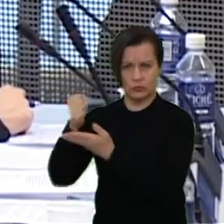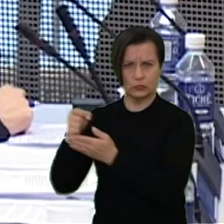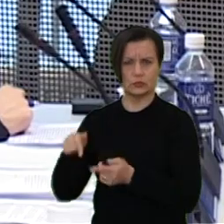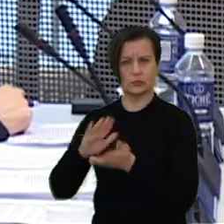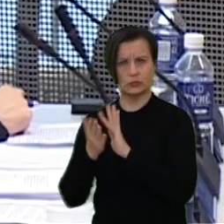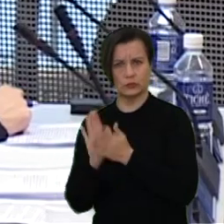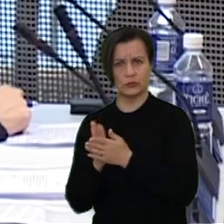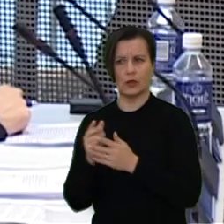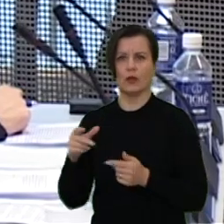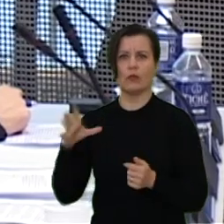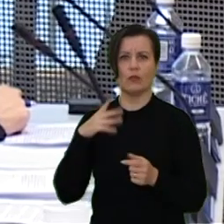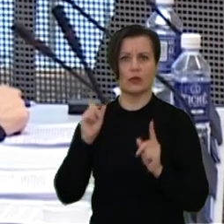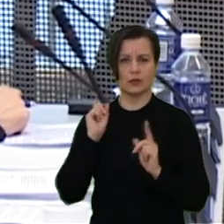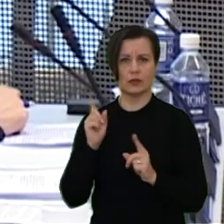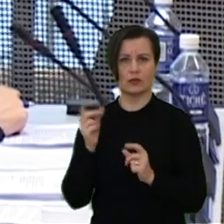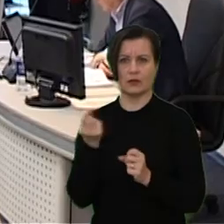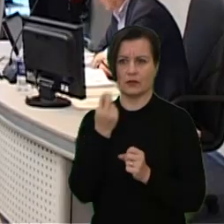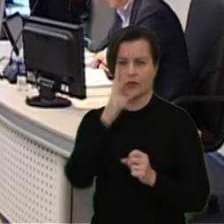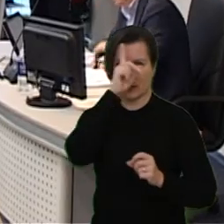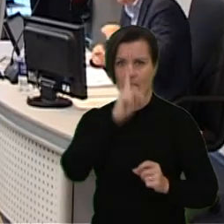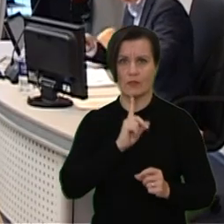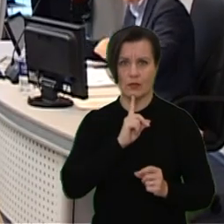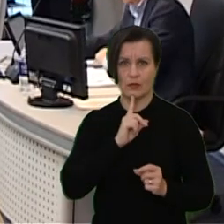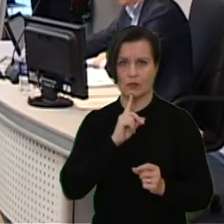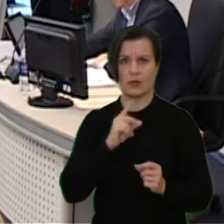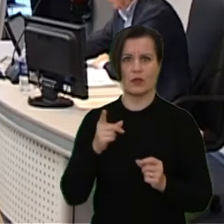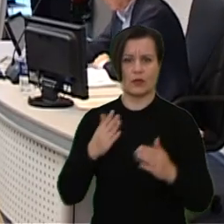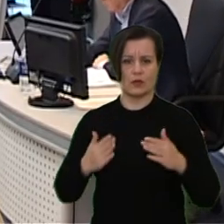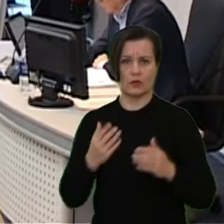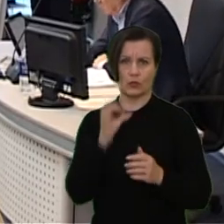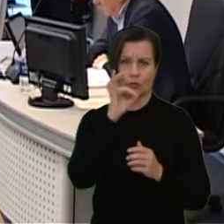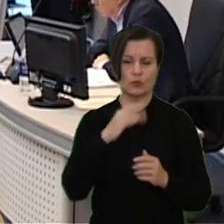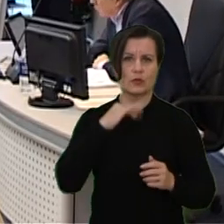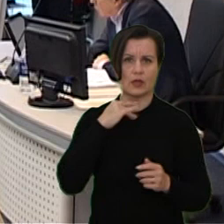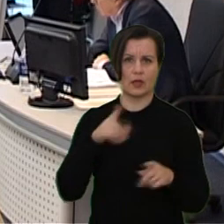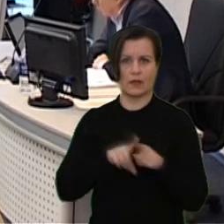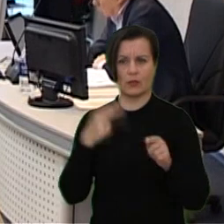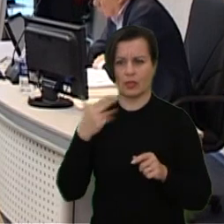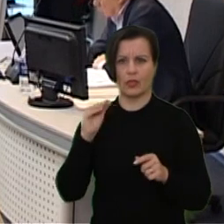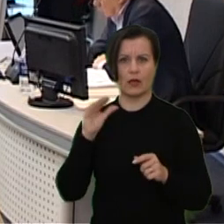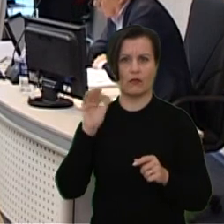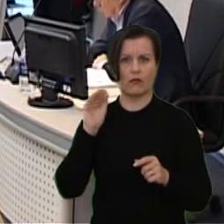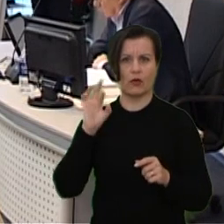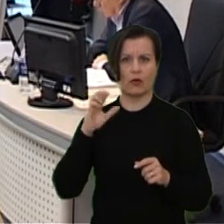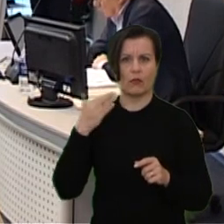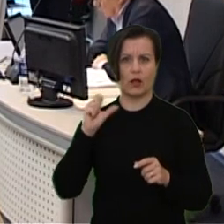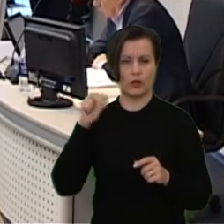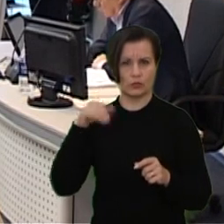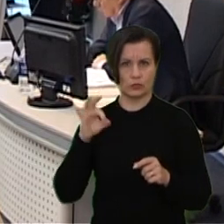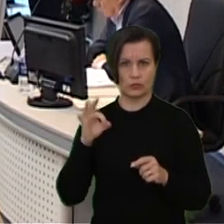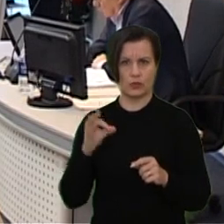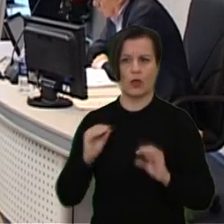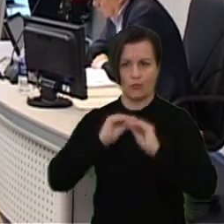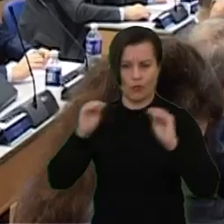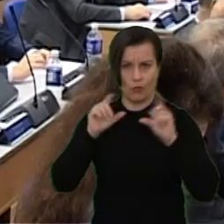tik tai 12 mėnesių mokos fondas reiškia mūsų iki mokykliniu įstaigom ir neformulaus sūkdymo švietimo įstaigom.